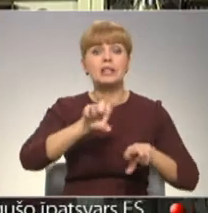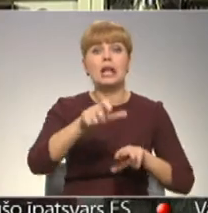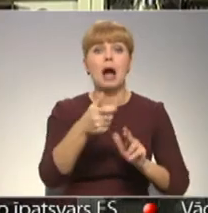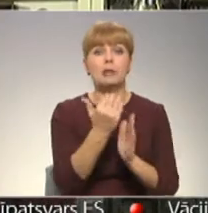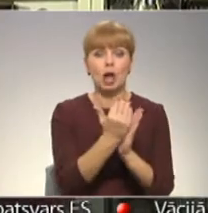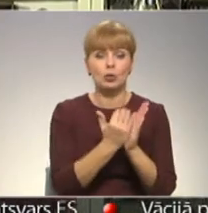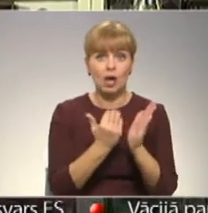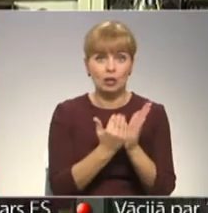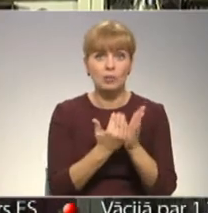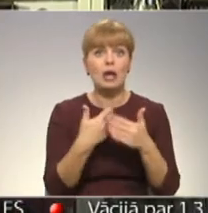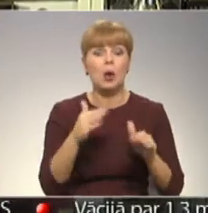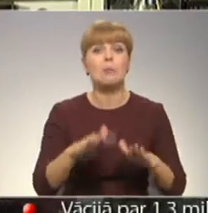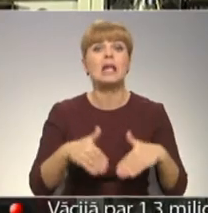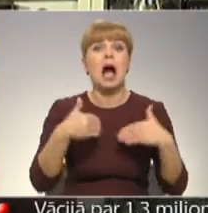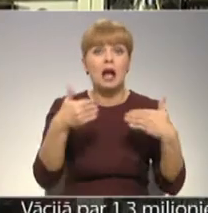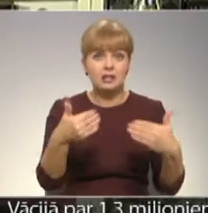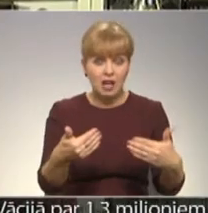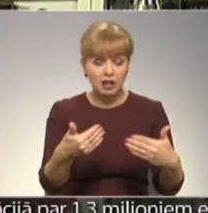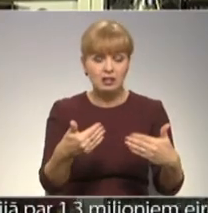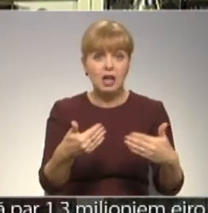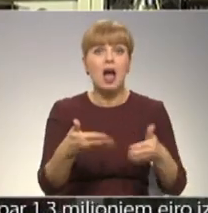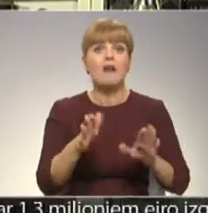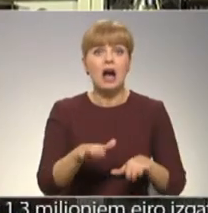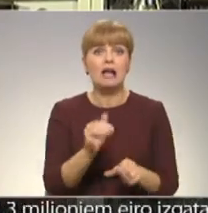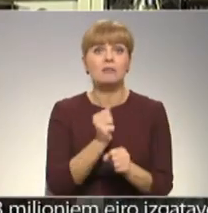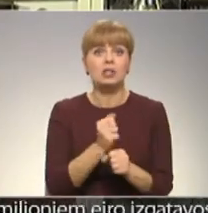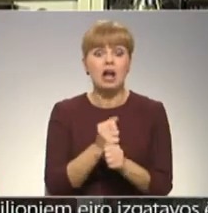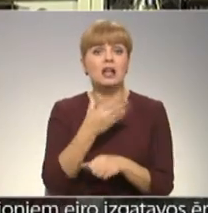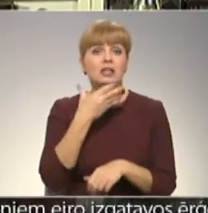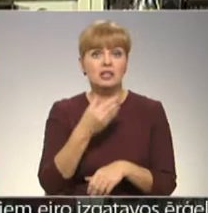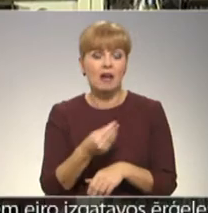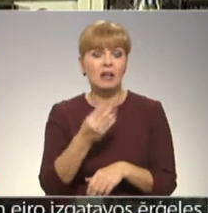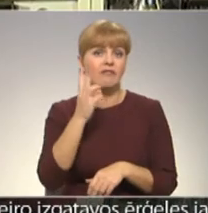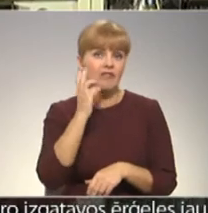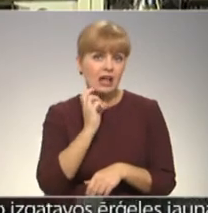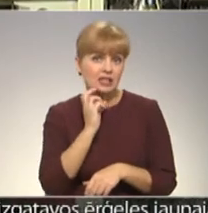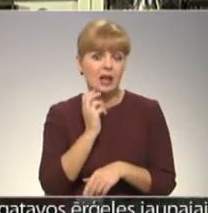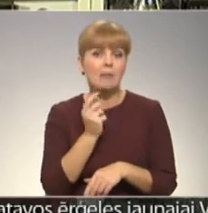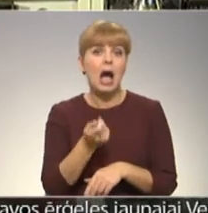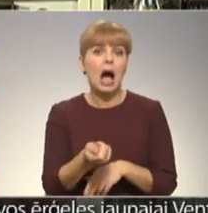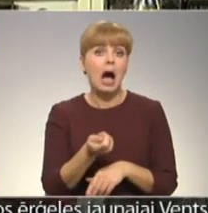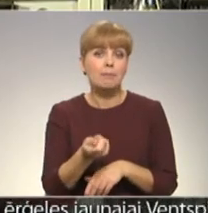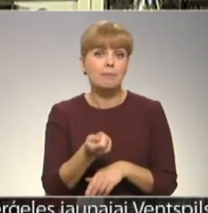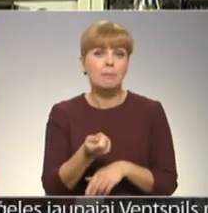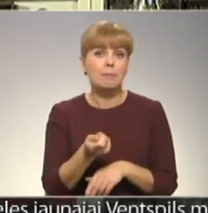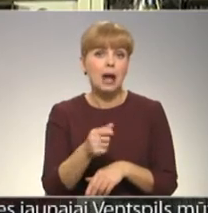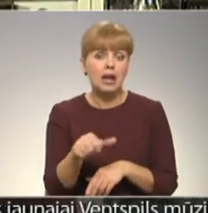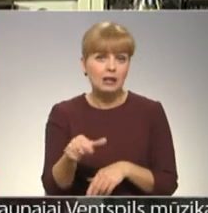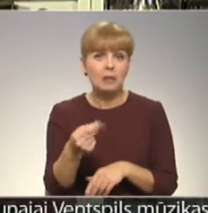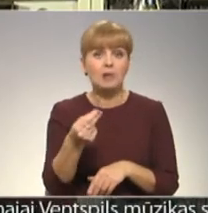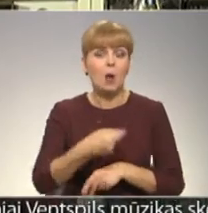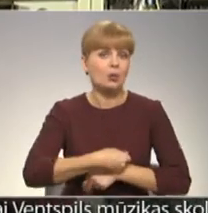noteikumos, jau bija atcelts. Varējām strādāt ar saviem veciem aparātiem. Nauda bija izdota pa velti.